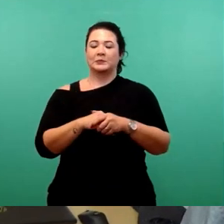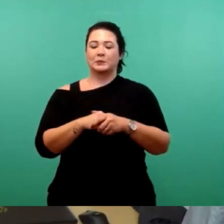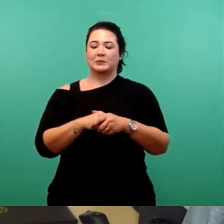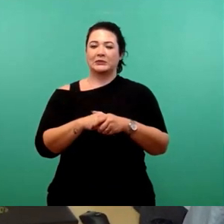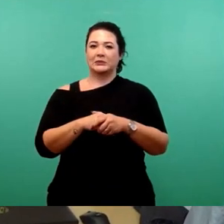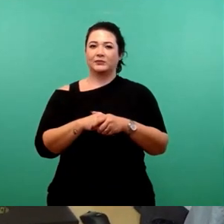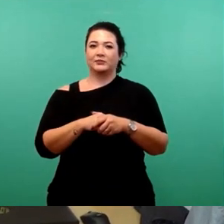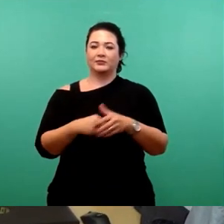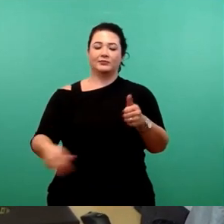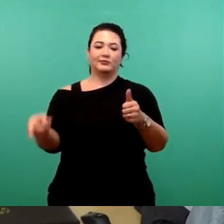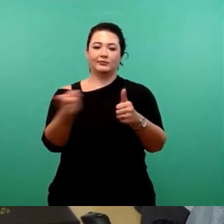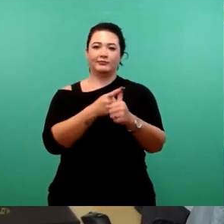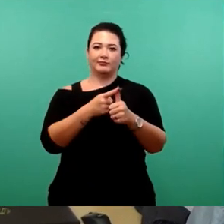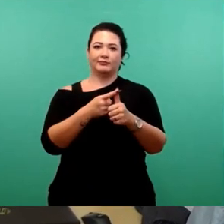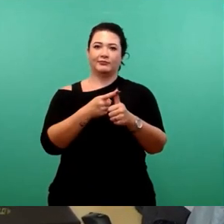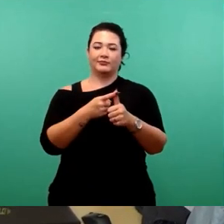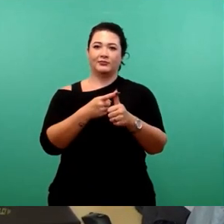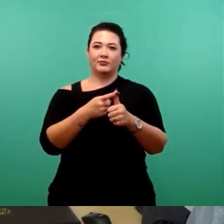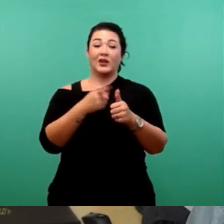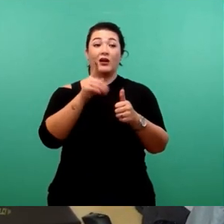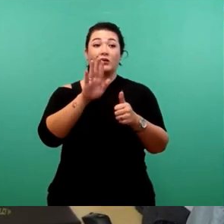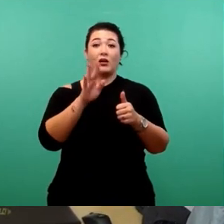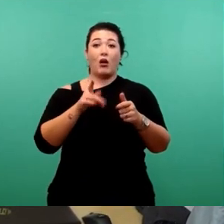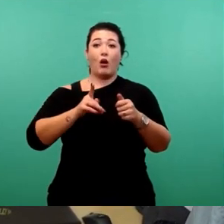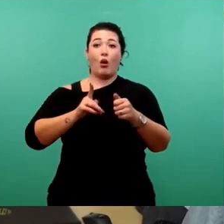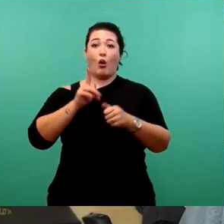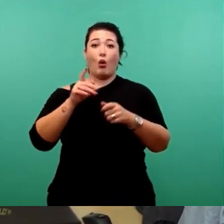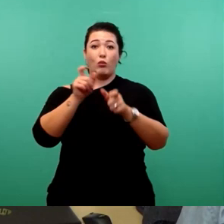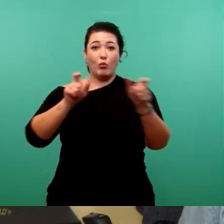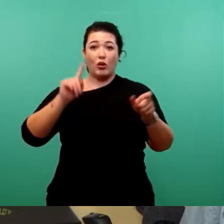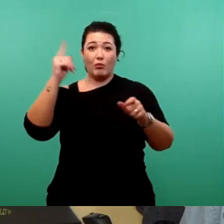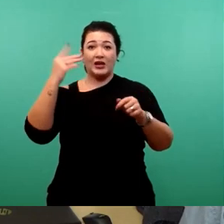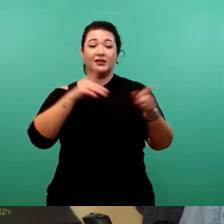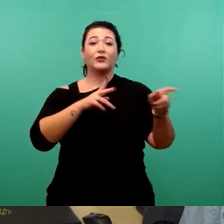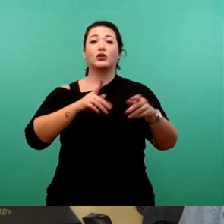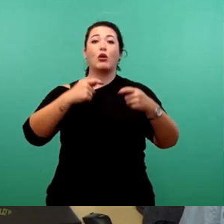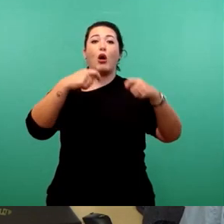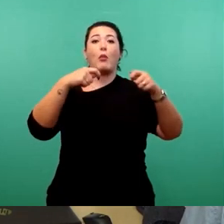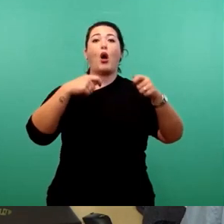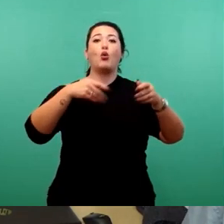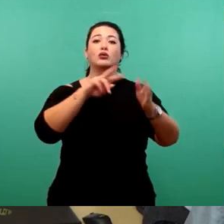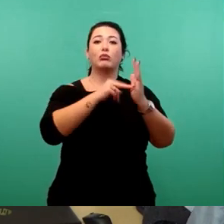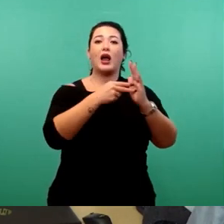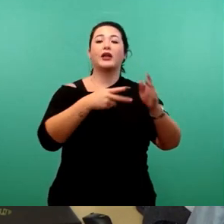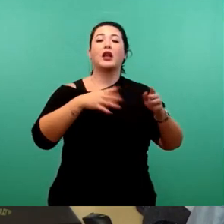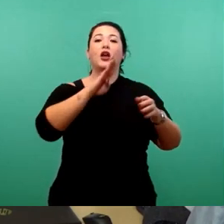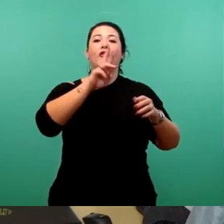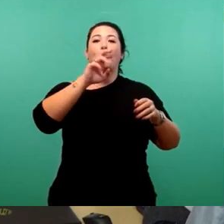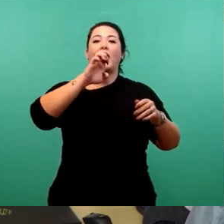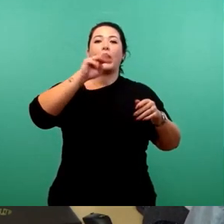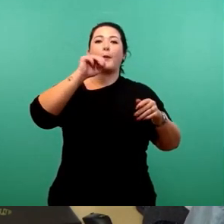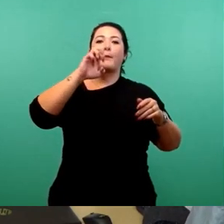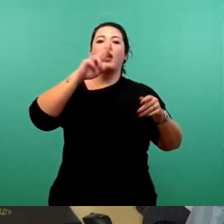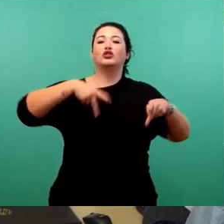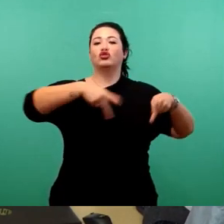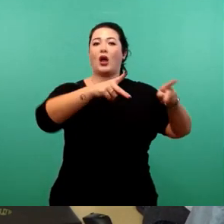Erstens beabsichtigt der Oberbürgermeister die Rechtsgültigkeit des Bebauungsplans Bremer Straße zur Ansiedlung großflächigen